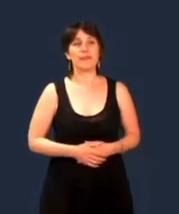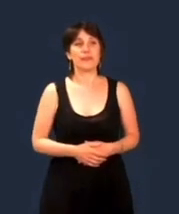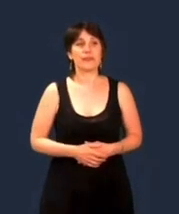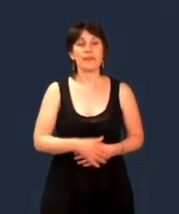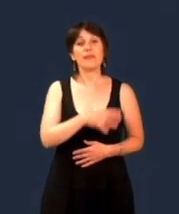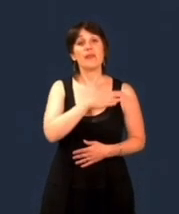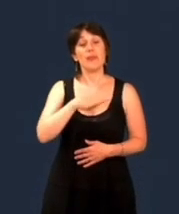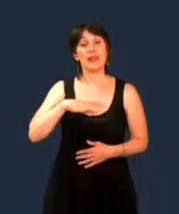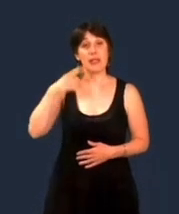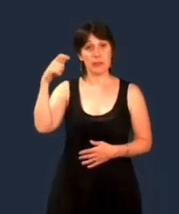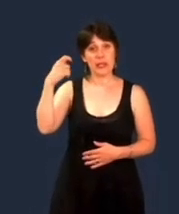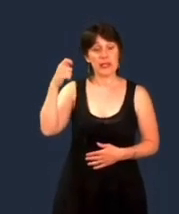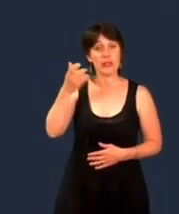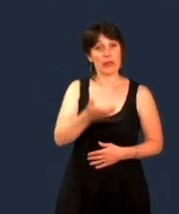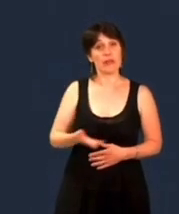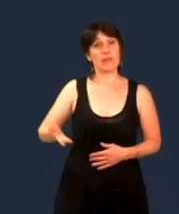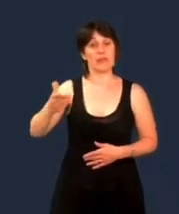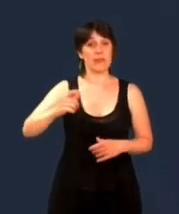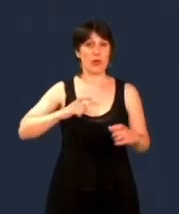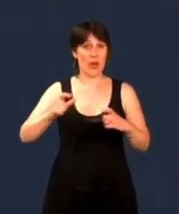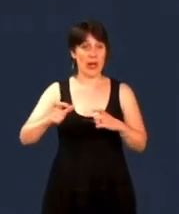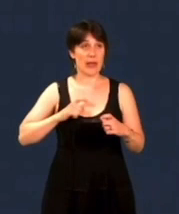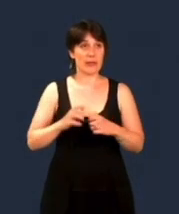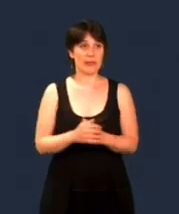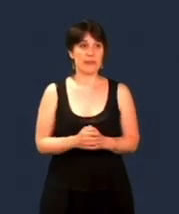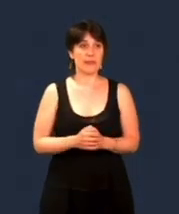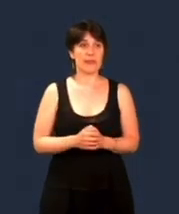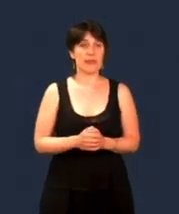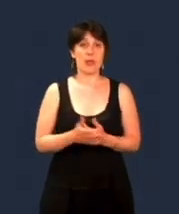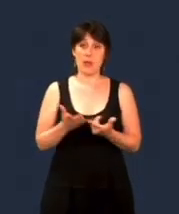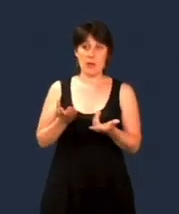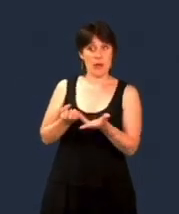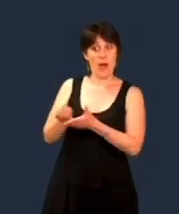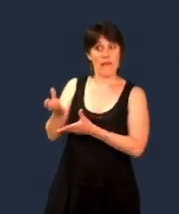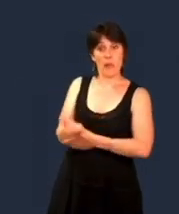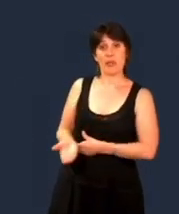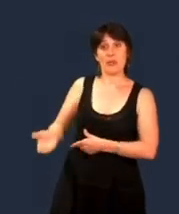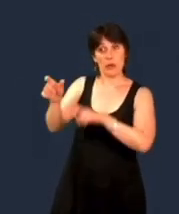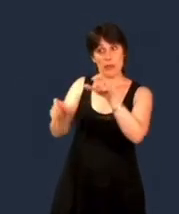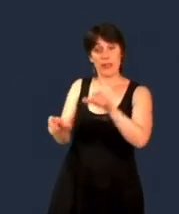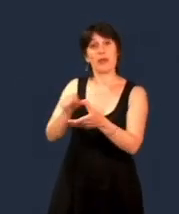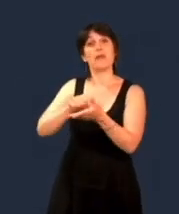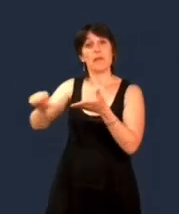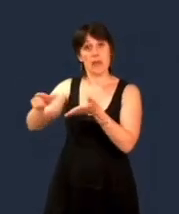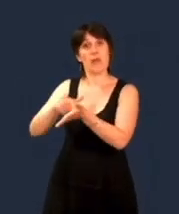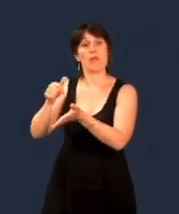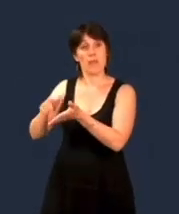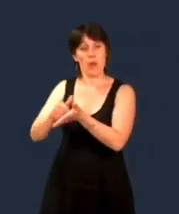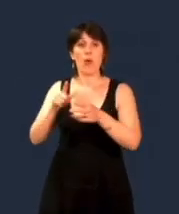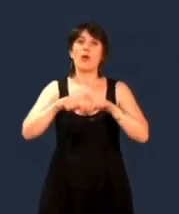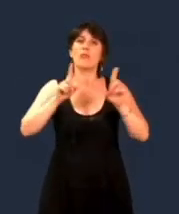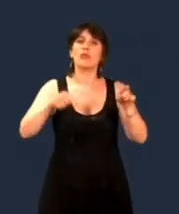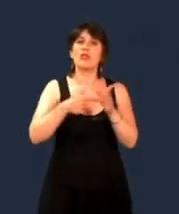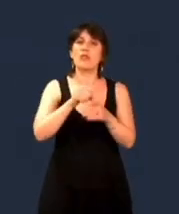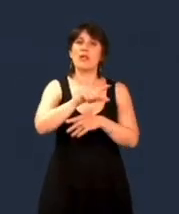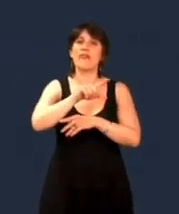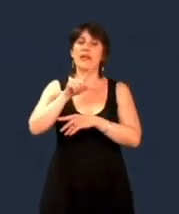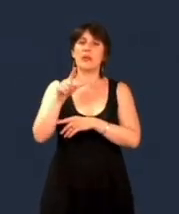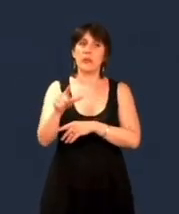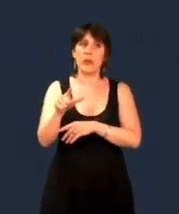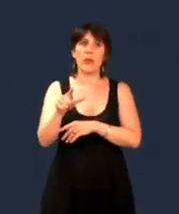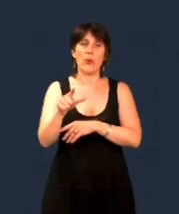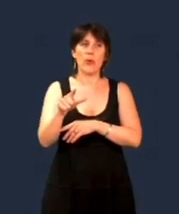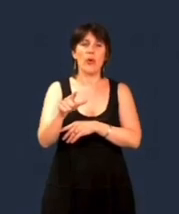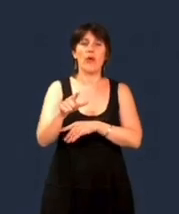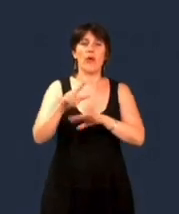Madame la Présidente, chers collègues, Pour l'information de tous les contribuables, il est bon de rappeler que le budget 2022 a été exécuté à une